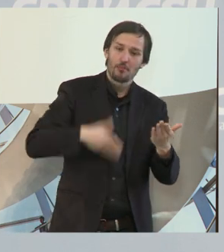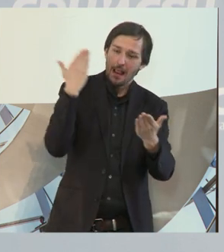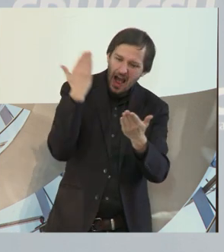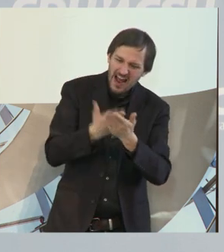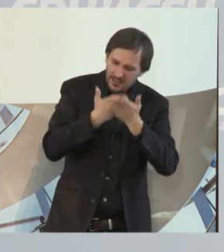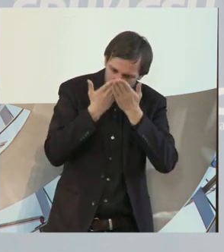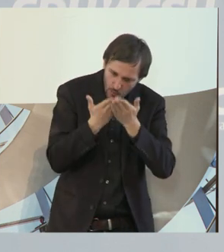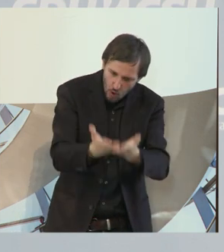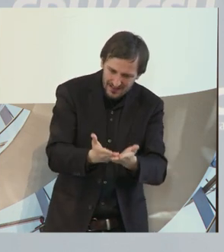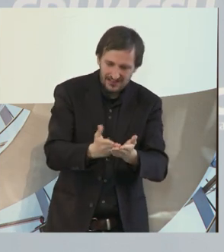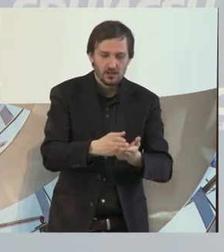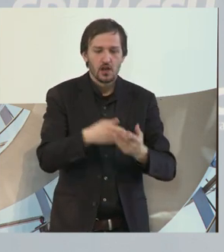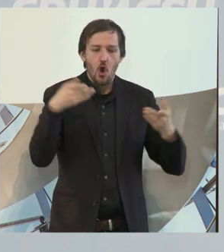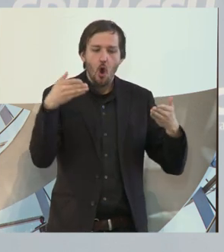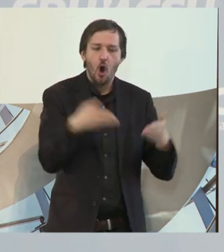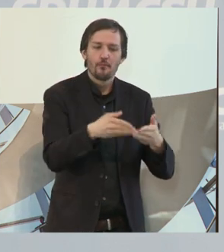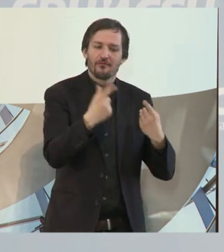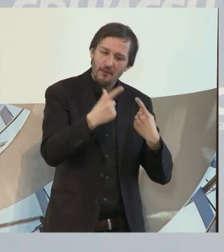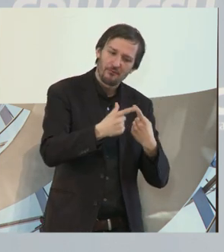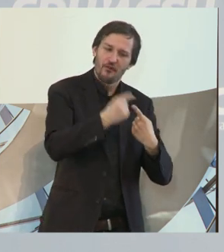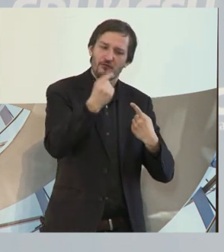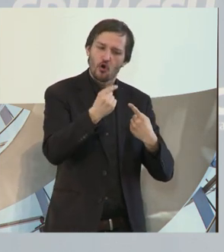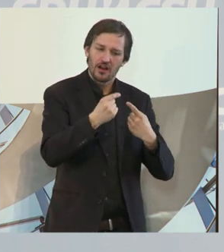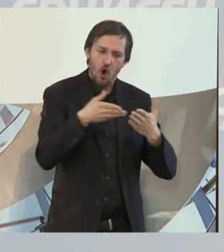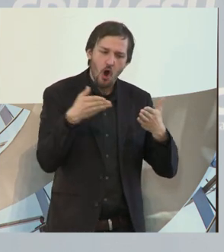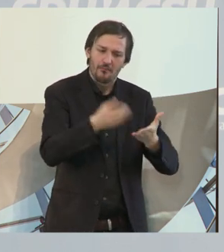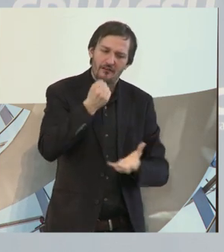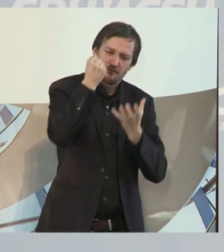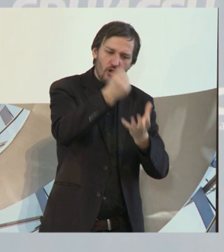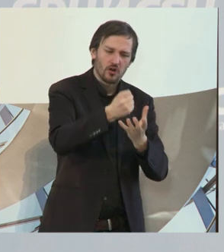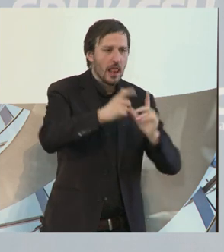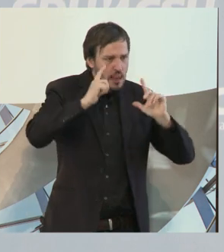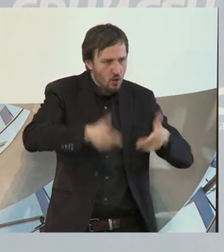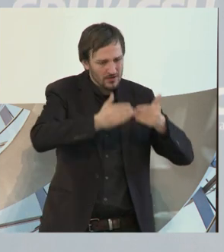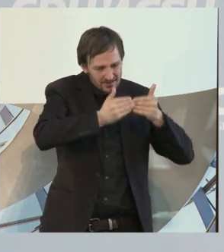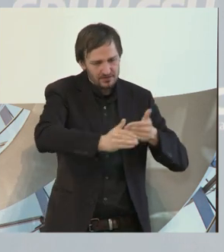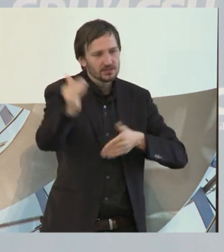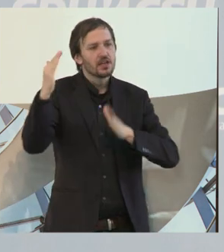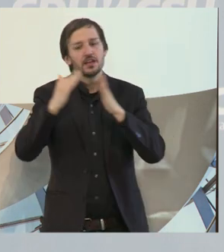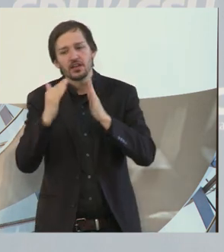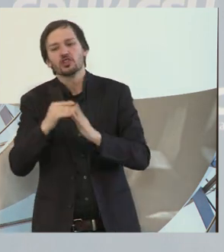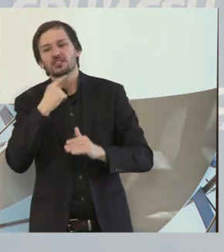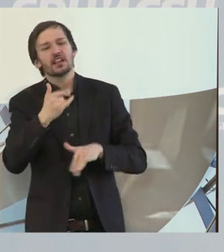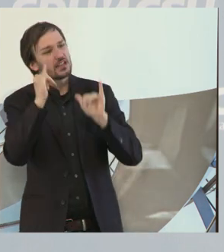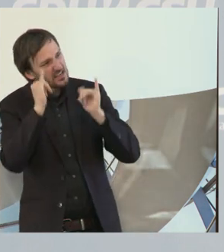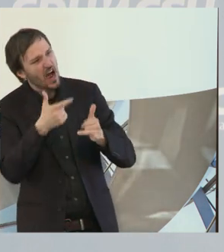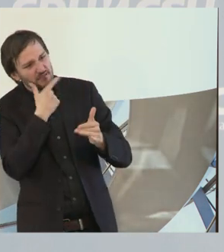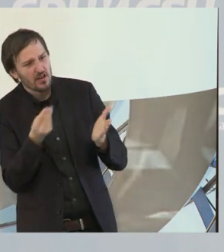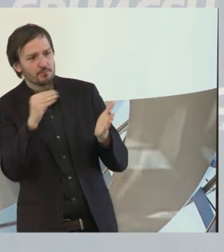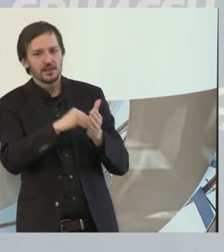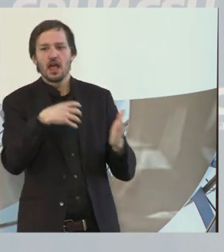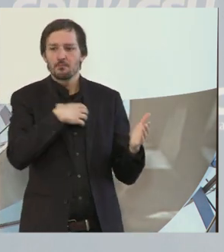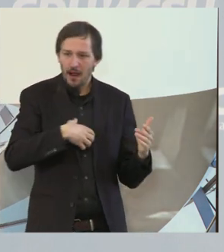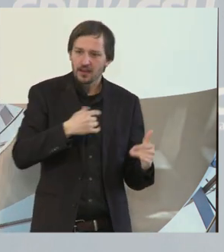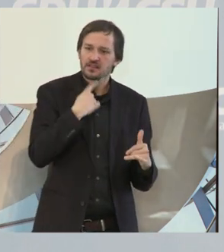Opferfonds endlich zu starten, auch Gelder bereitgestellt. Die Kirchen haben signalisiert, dass sie mitziehen. Bayern hat